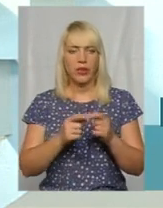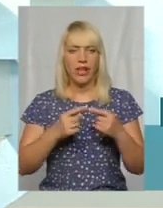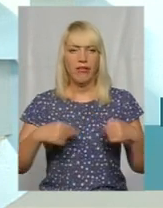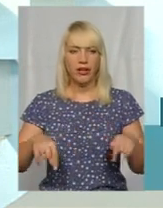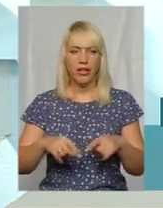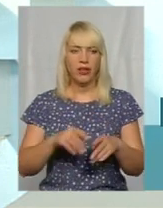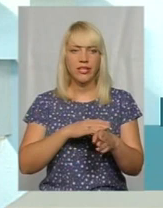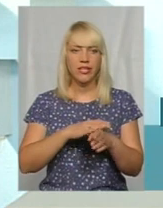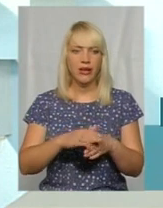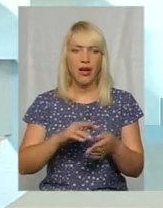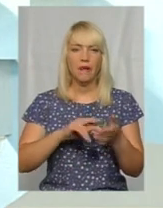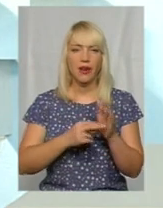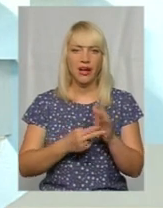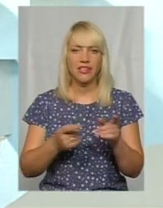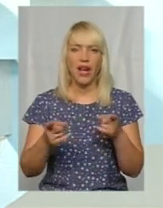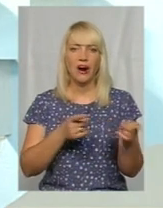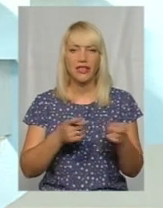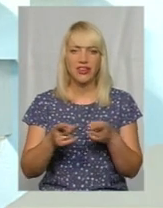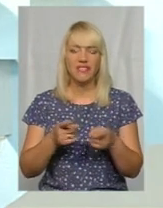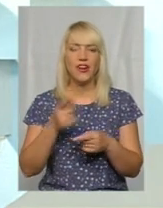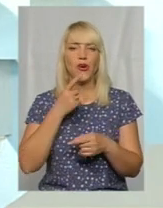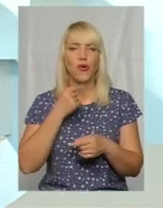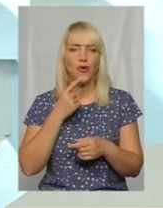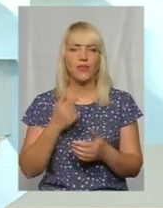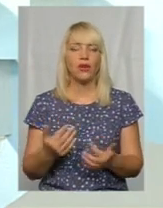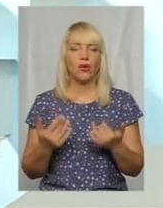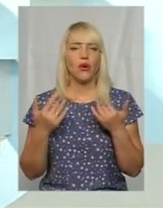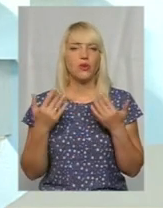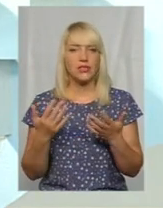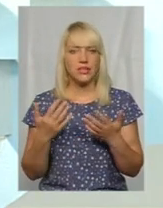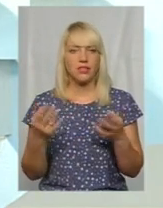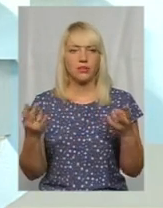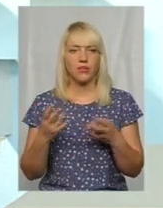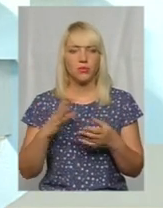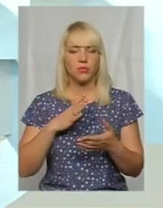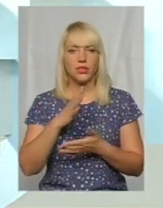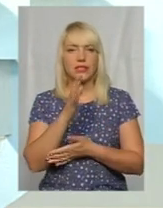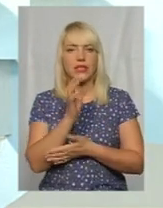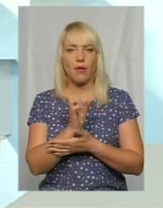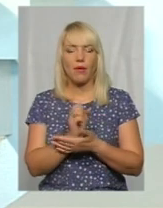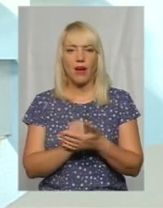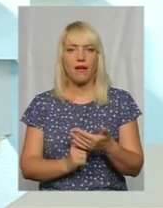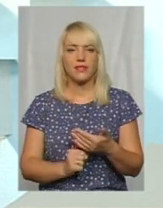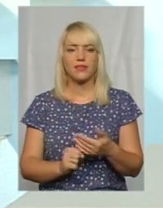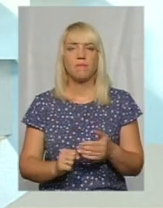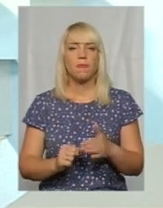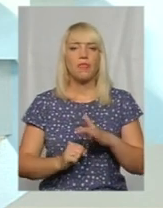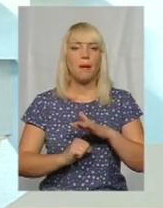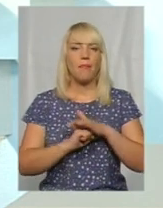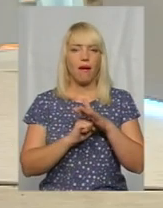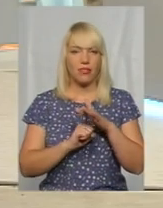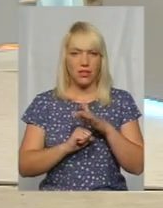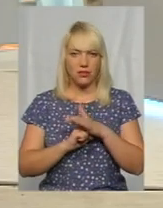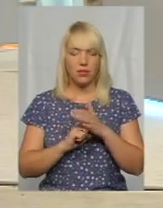плани заготівлі крові, оскільки має бути певний запас, певний банк донорської крові,